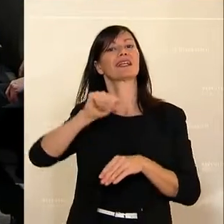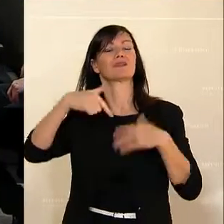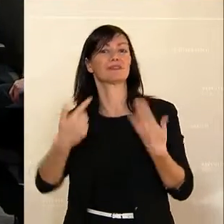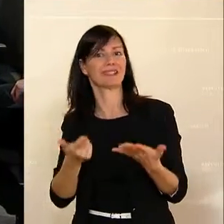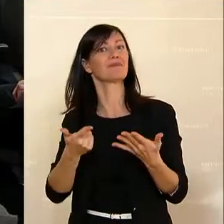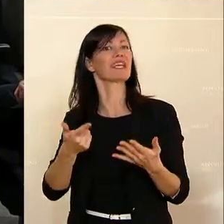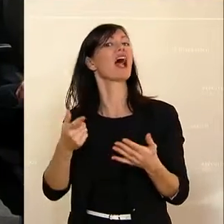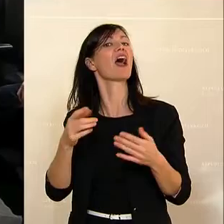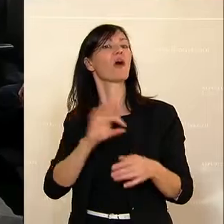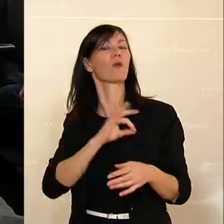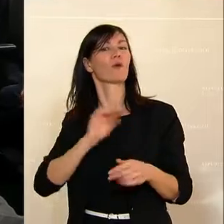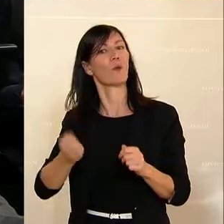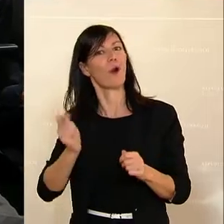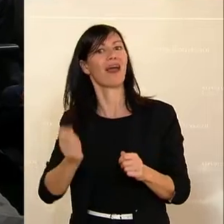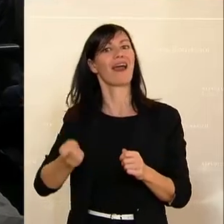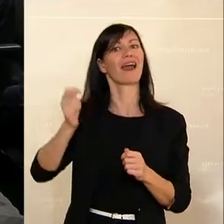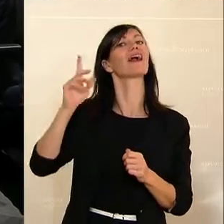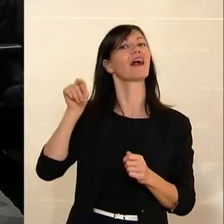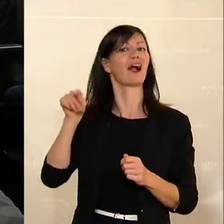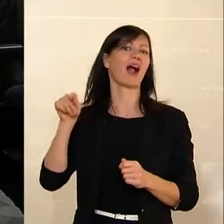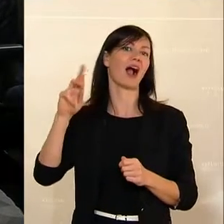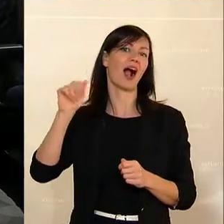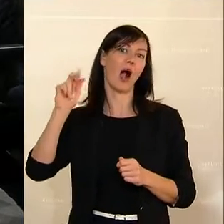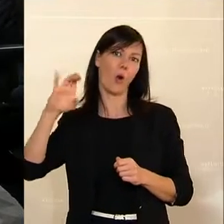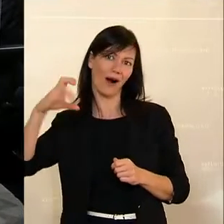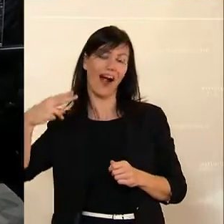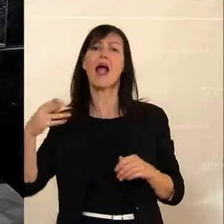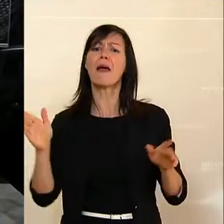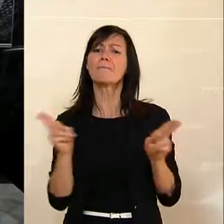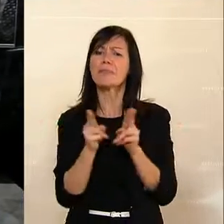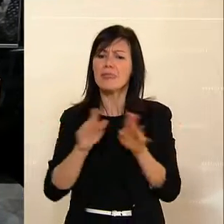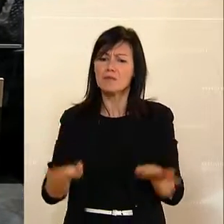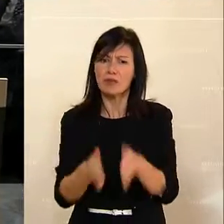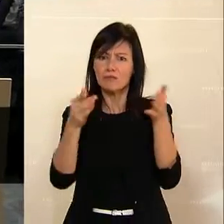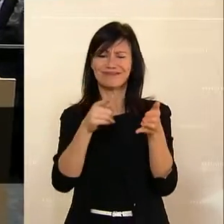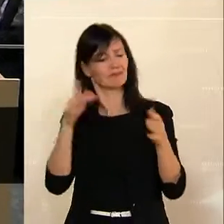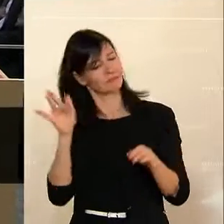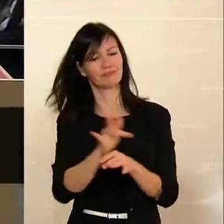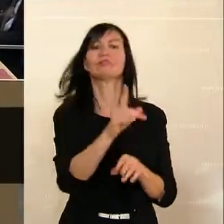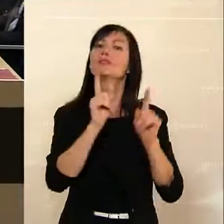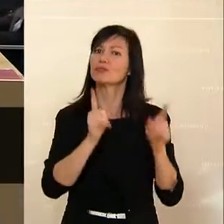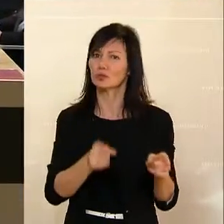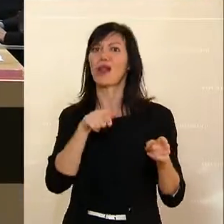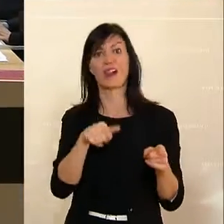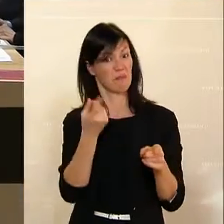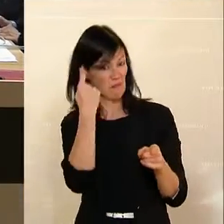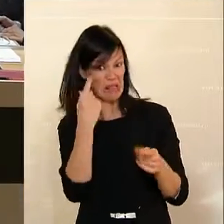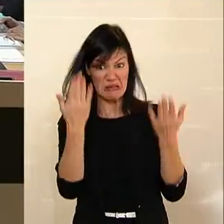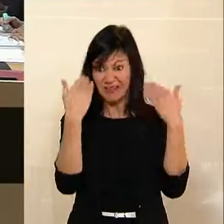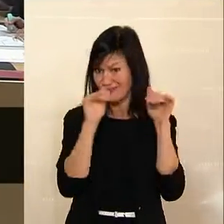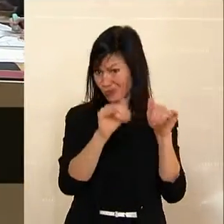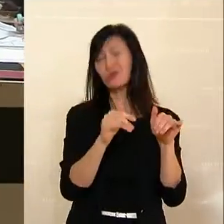förderbare Energieform zu sehen ist. Ein FPÖ-Antrag mit gleicher Zielrichtung wurde mit der Annahme dieser Entschließung gleich mit